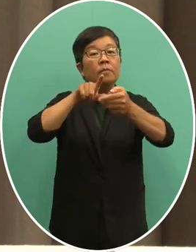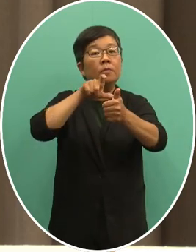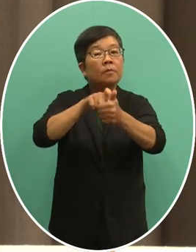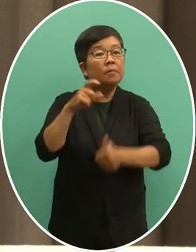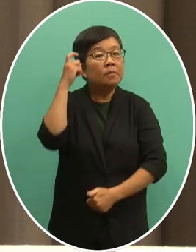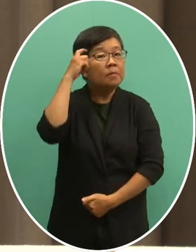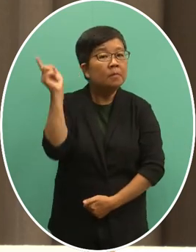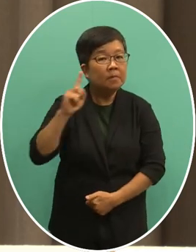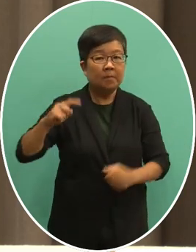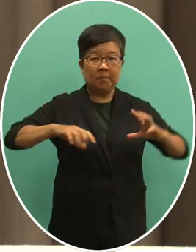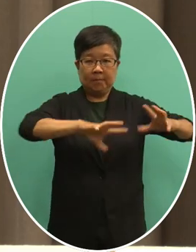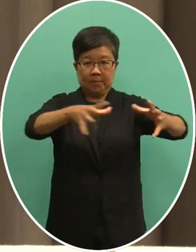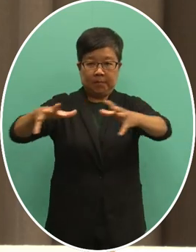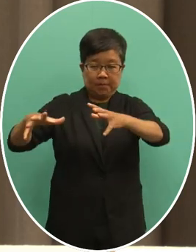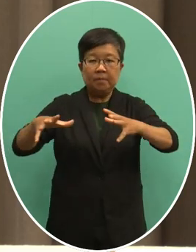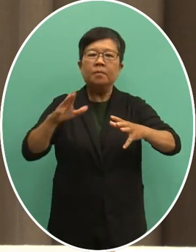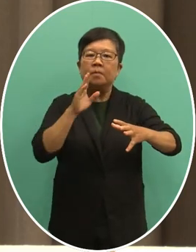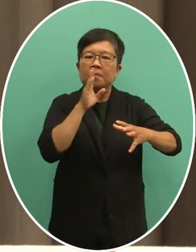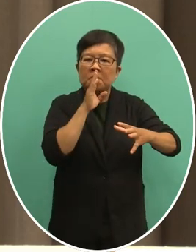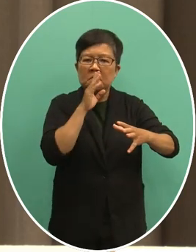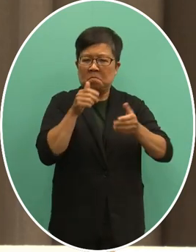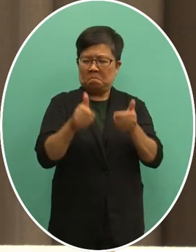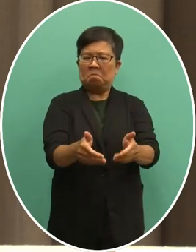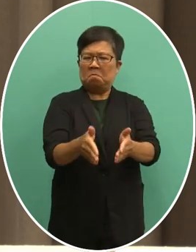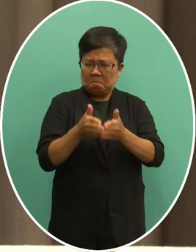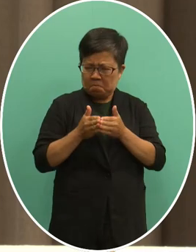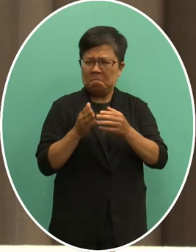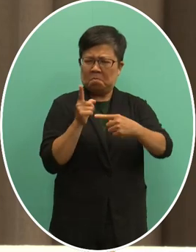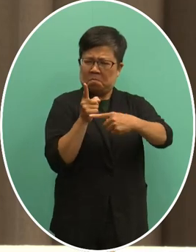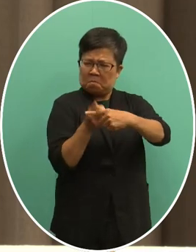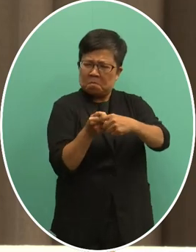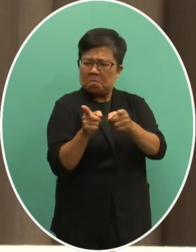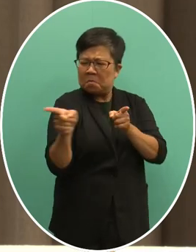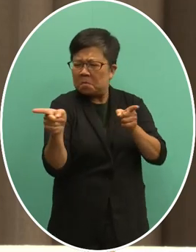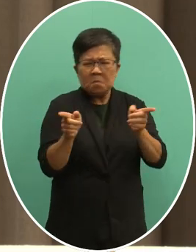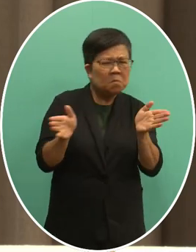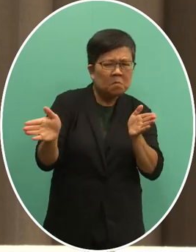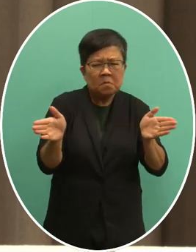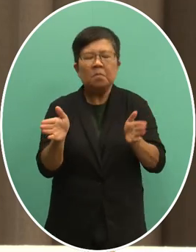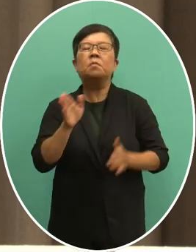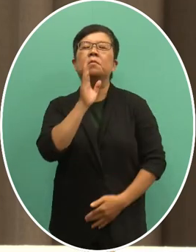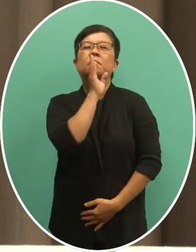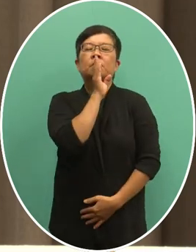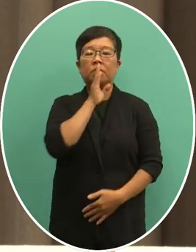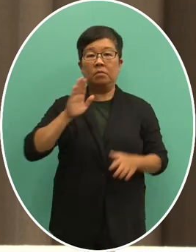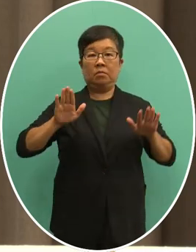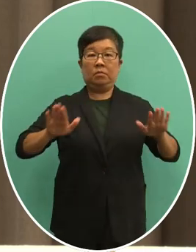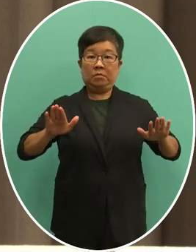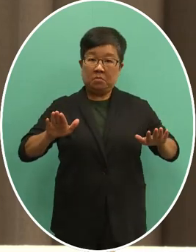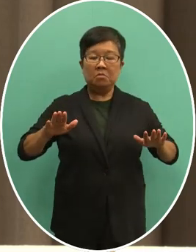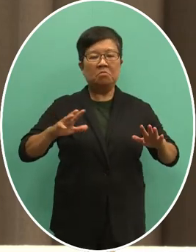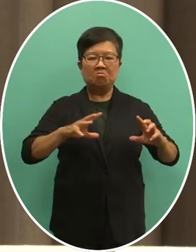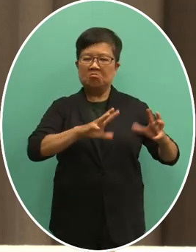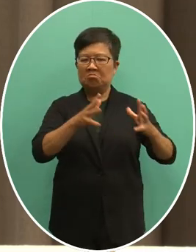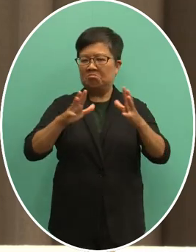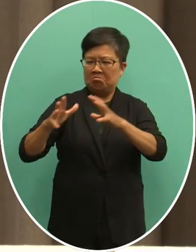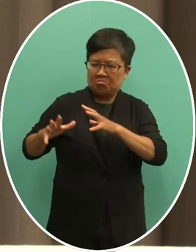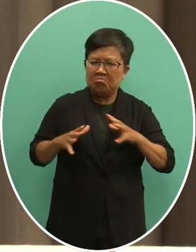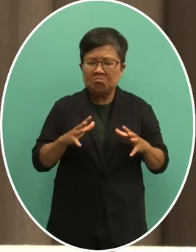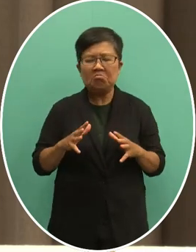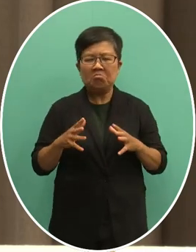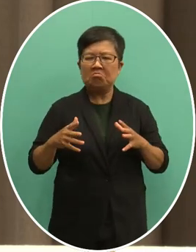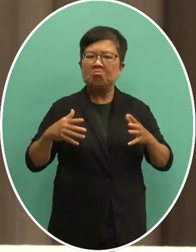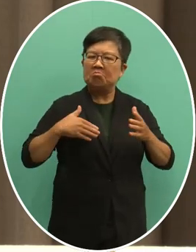全球正处于关键的实质路口当务之急是各国要齐心协力